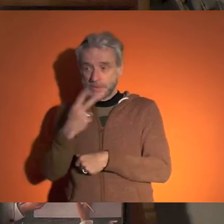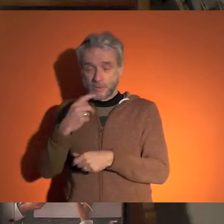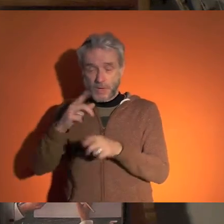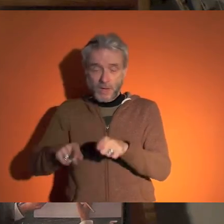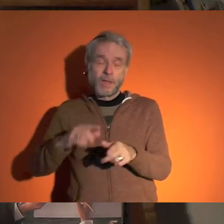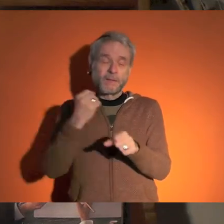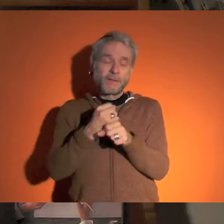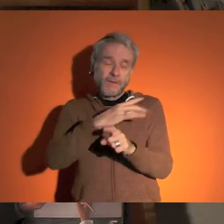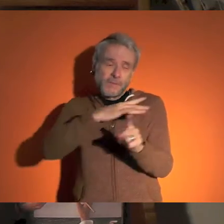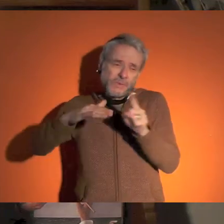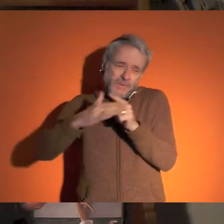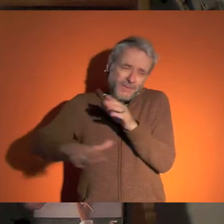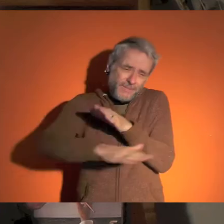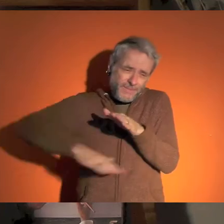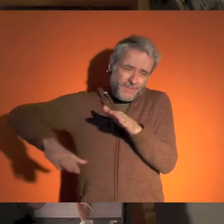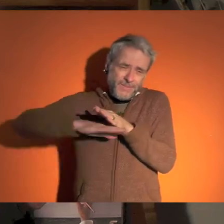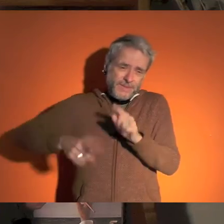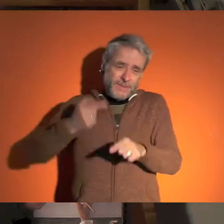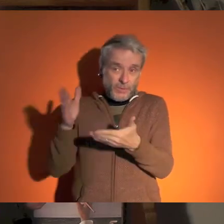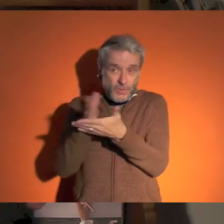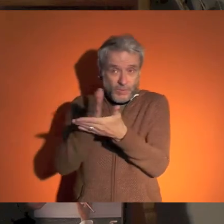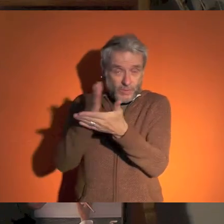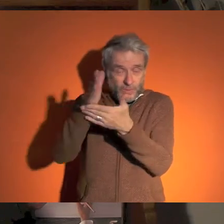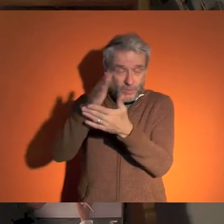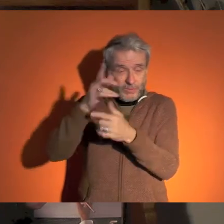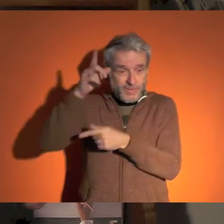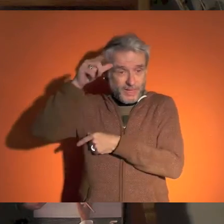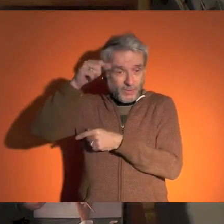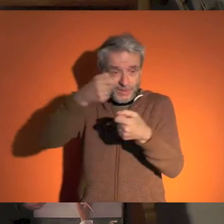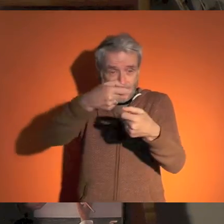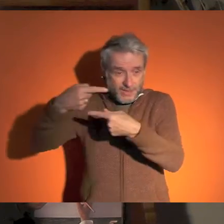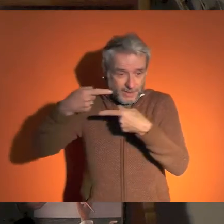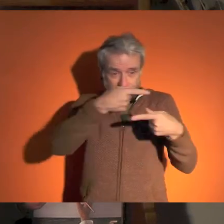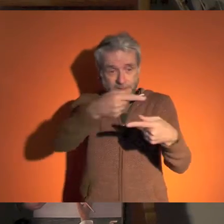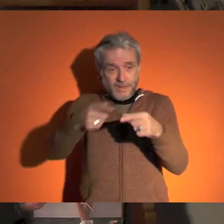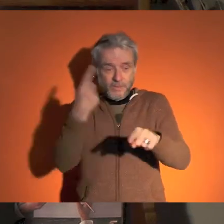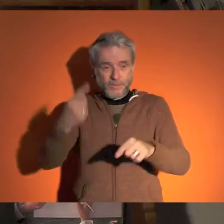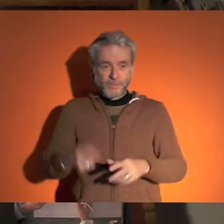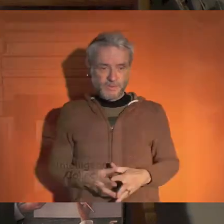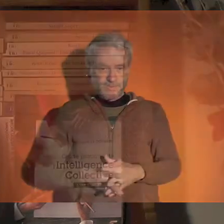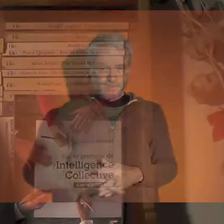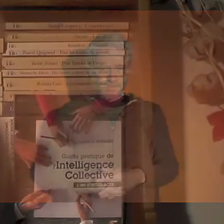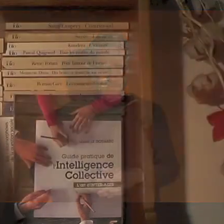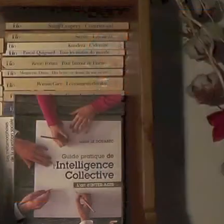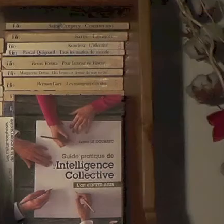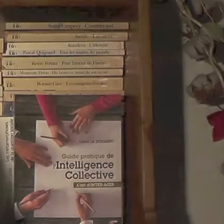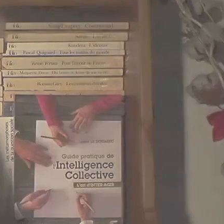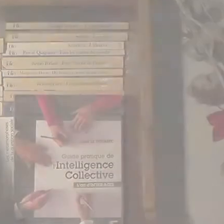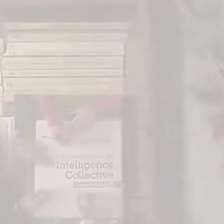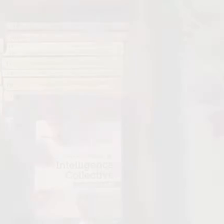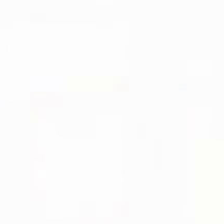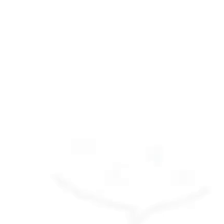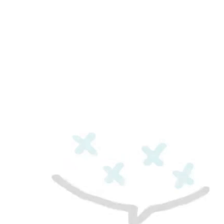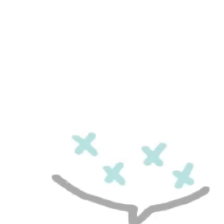droits fondamentaux de chacun des concitoyens. Le travail social est au cœur de notre projet de république